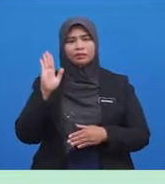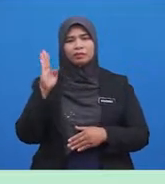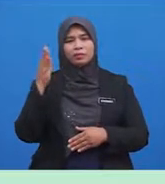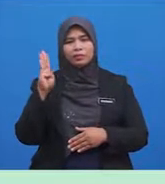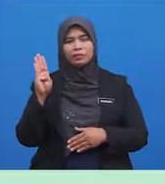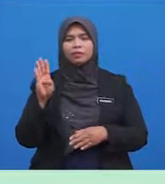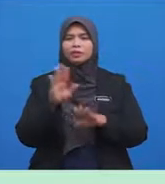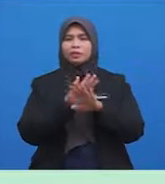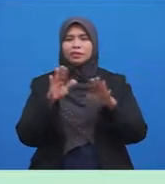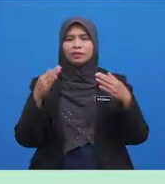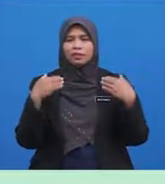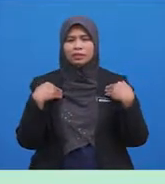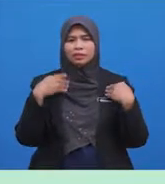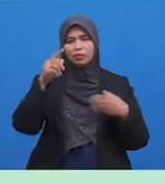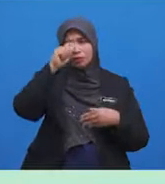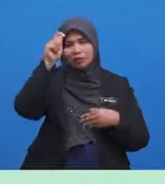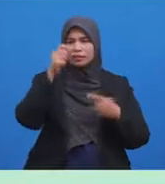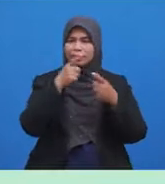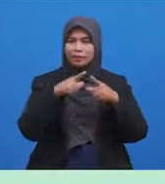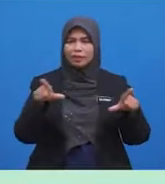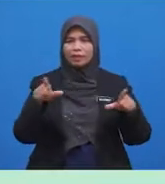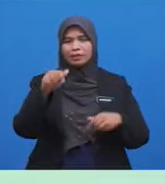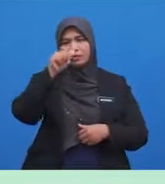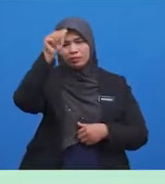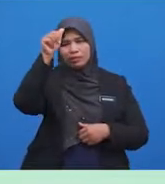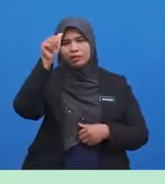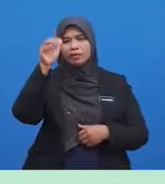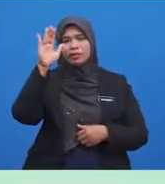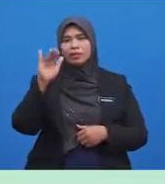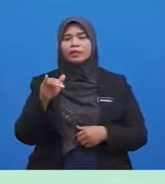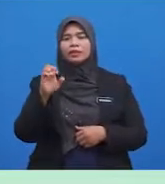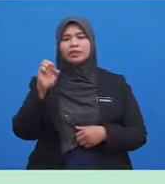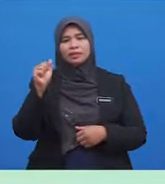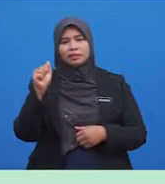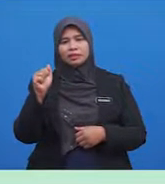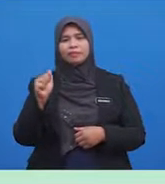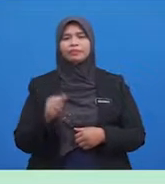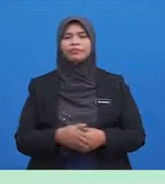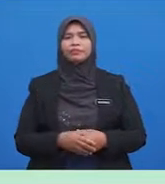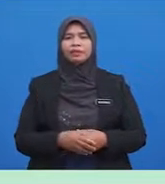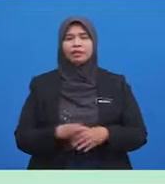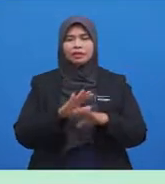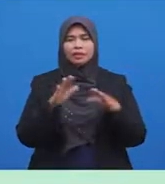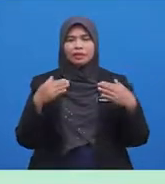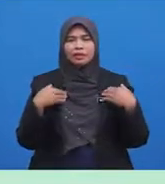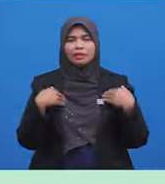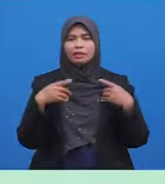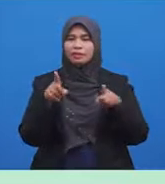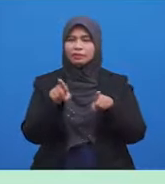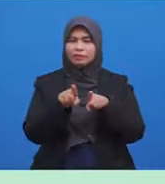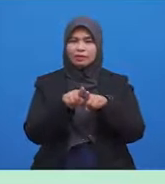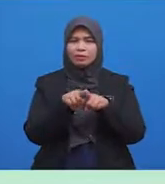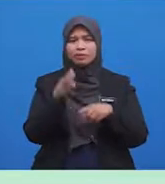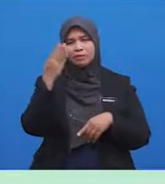bahawa Tiada Tuhan melaikan Allah yang eser Tiada sekutu